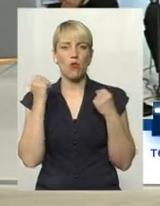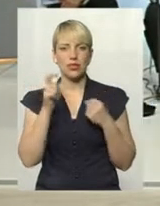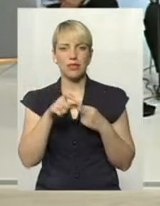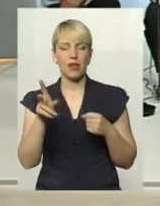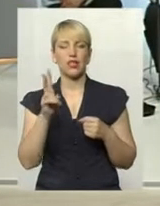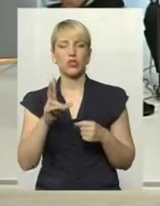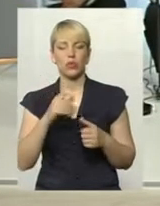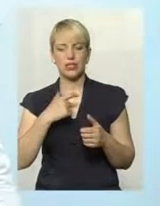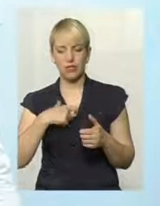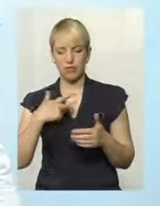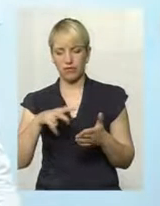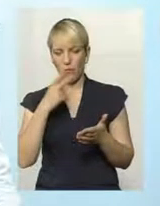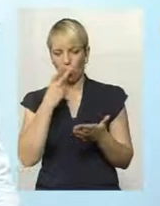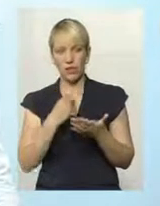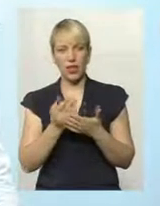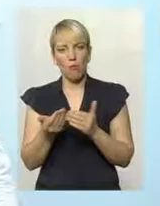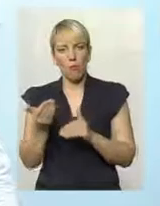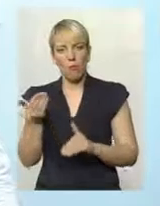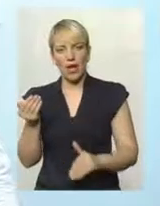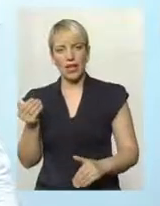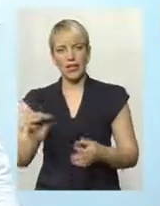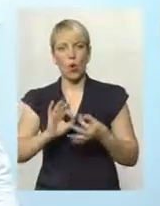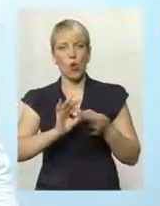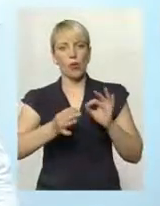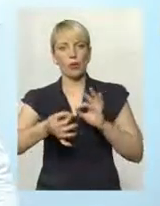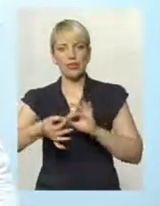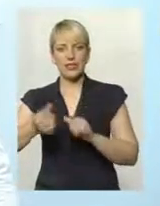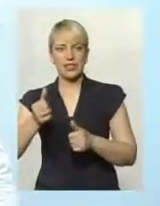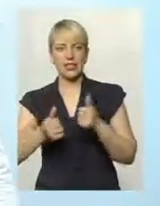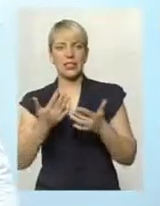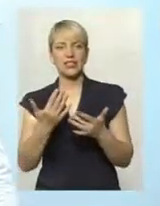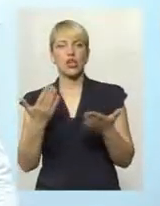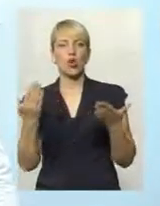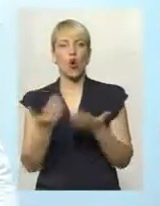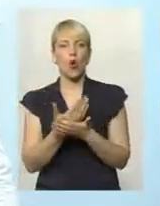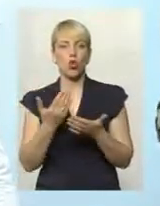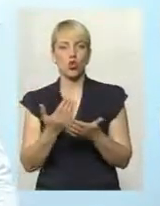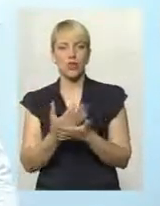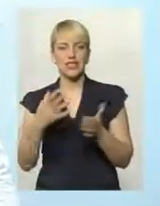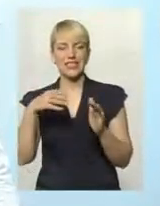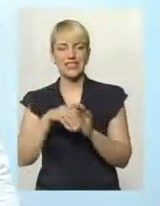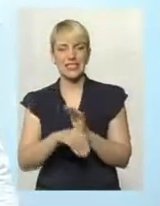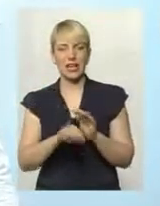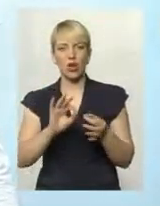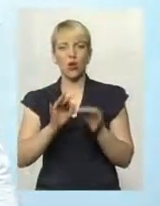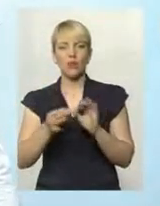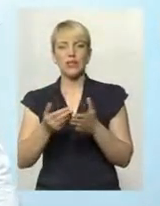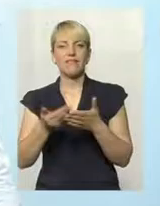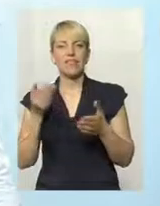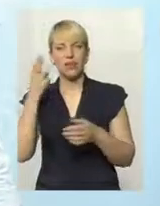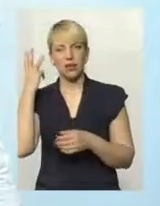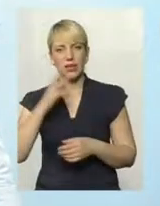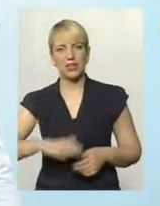зарекомендували себе на попередніх олімпійських іграх? Наскільки оновлений склад олімпійського олімпійців від Хмельниччини?